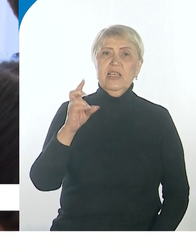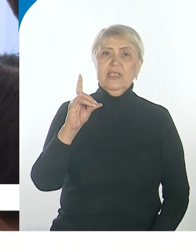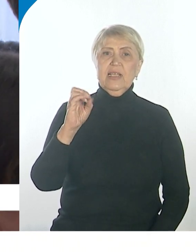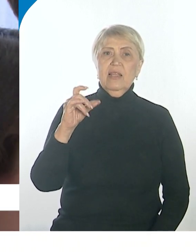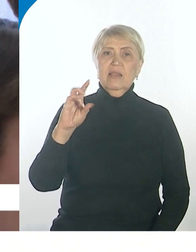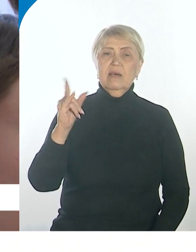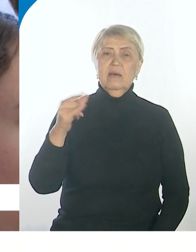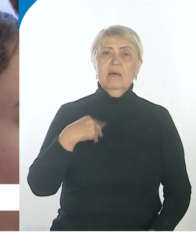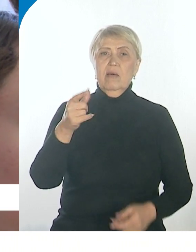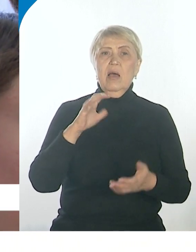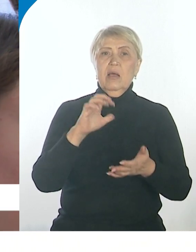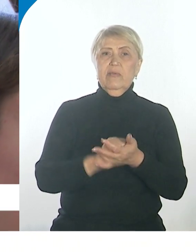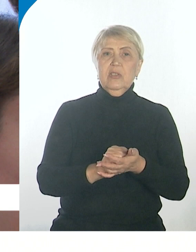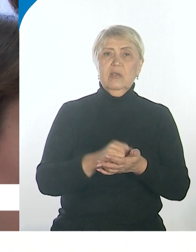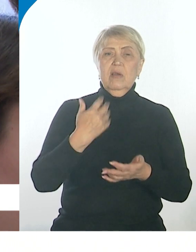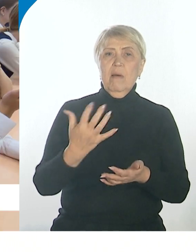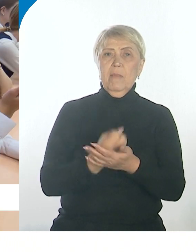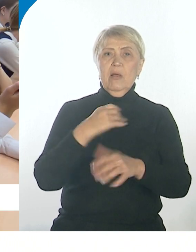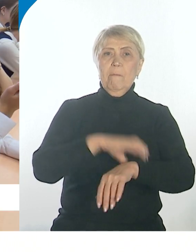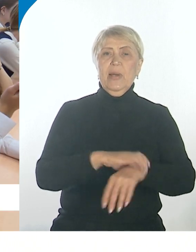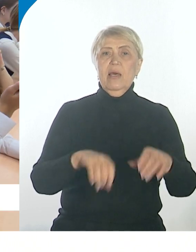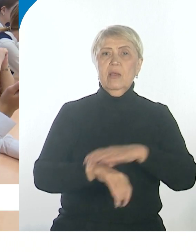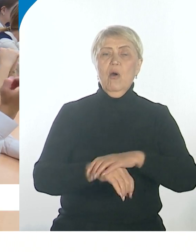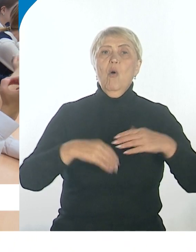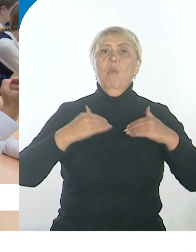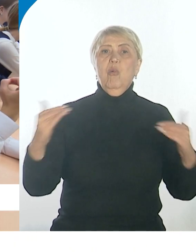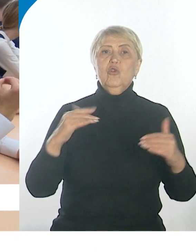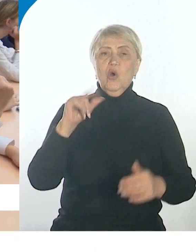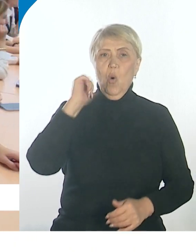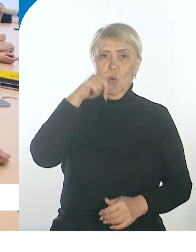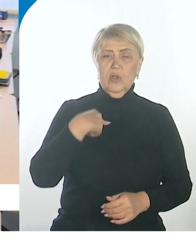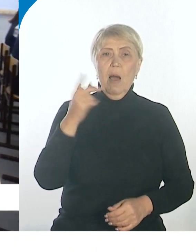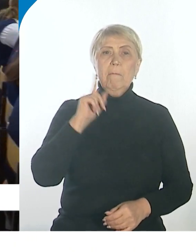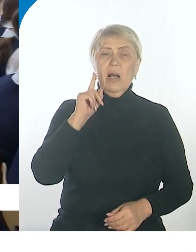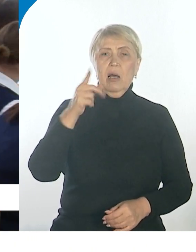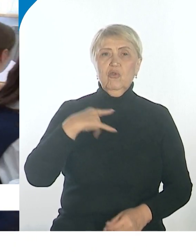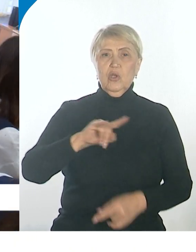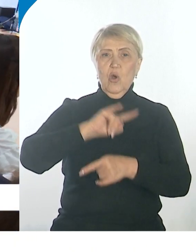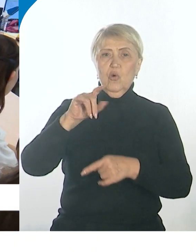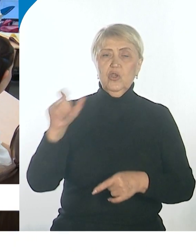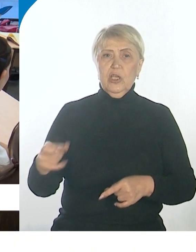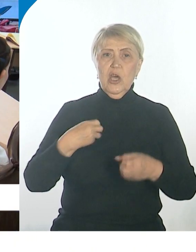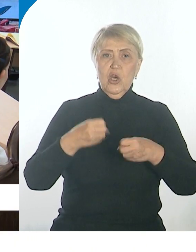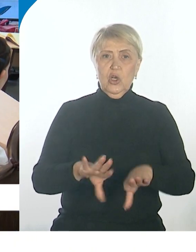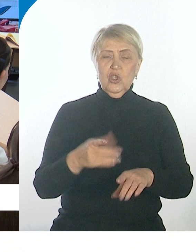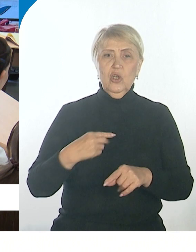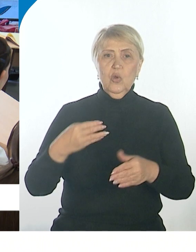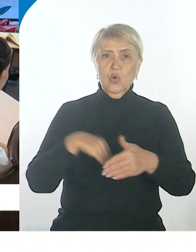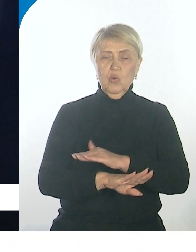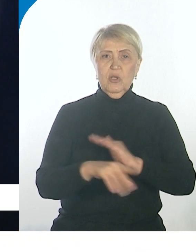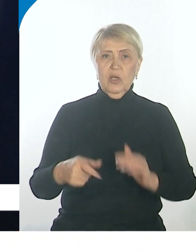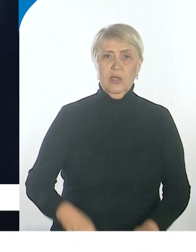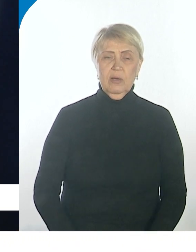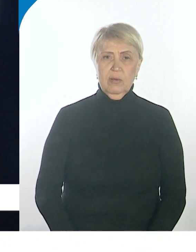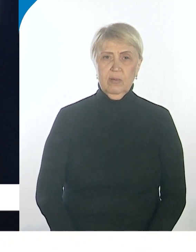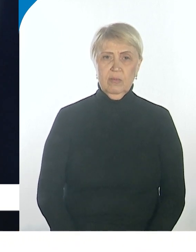рейсов экипаж захватили и держали в плену больше года, пока летчики не решились бежать. Колеса подспущены, за год их никто не